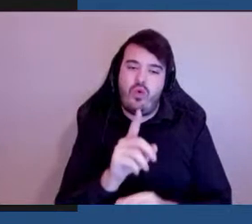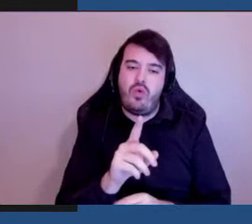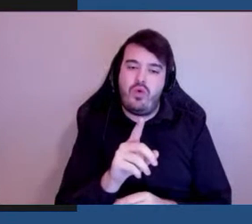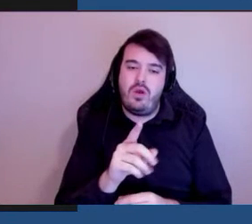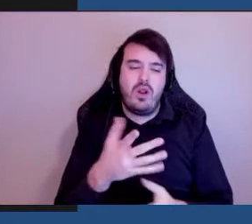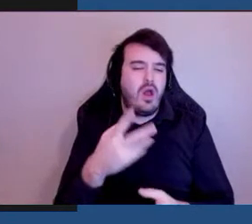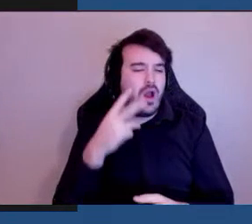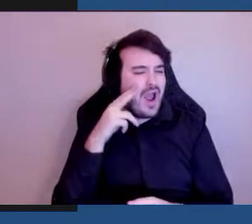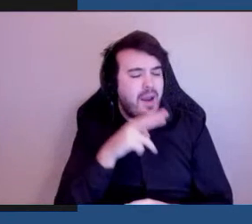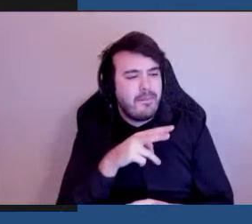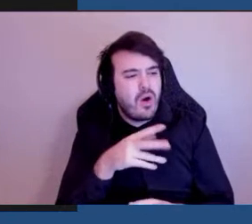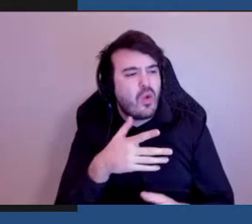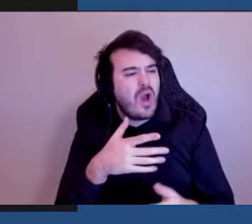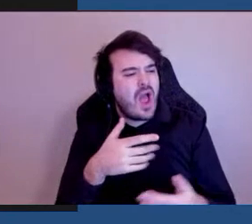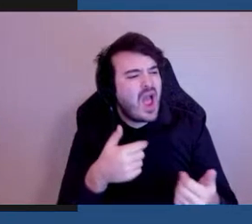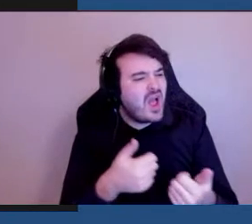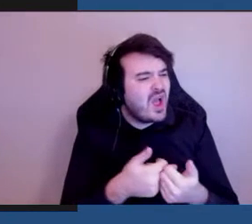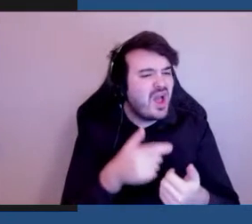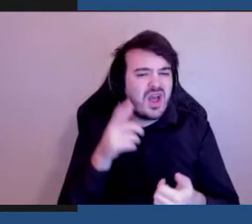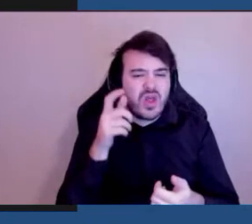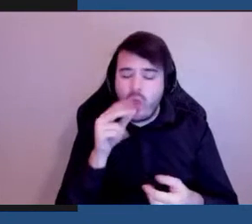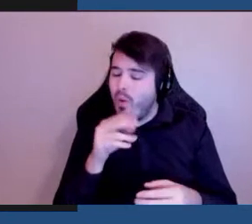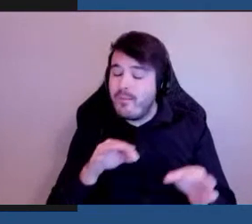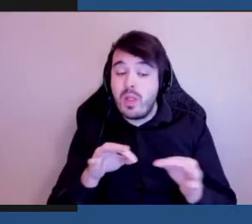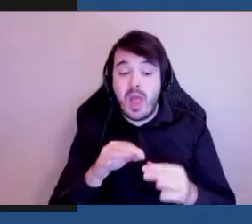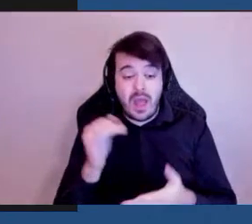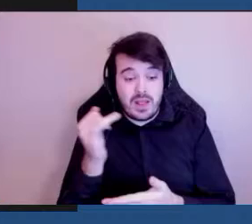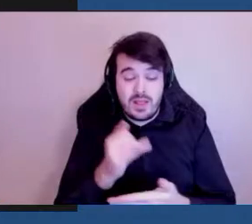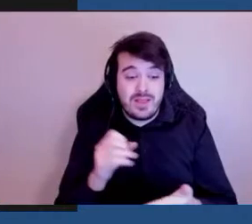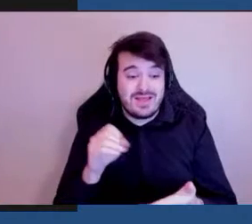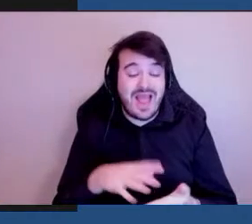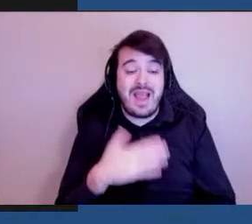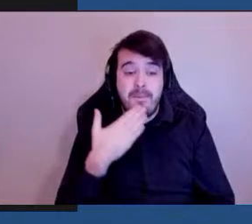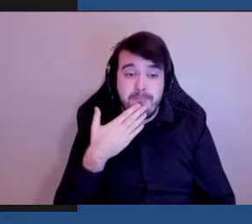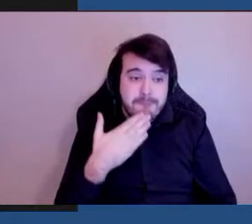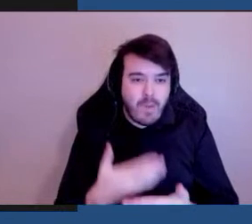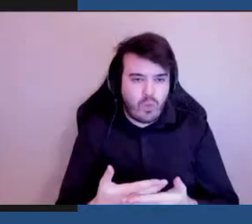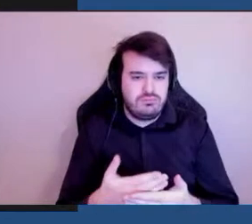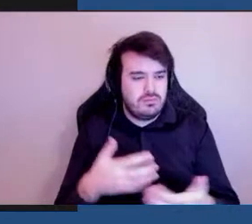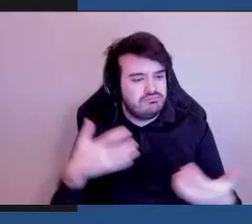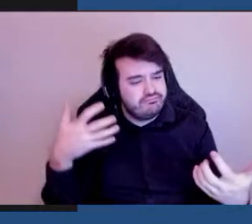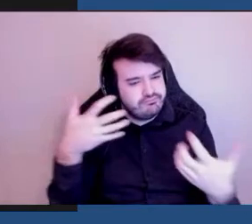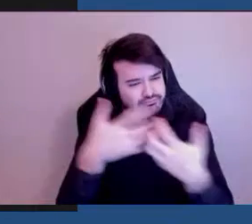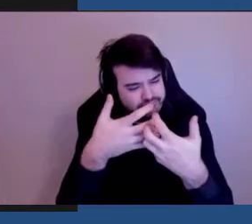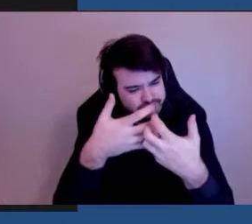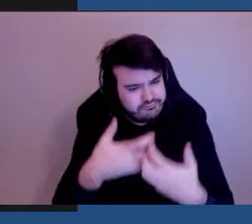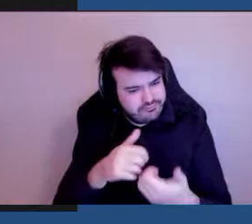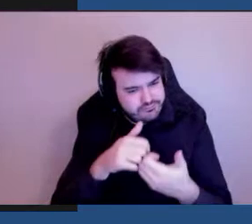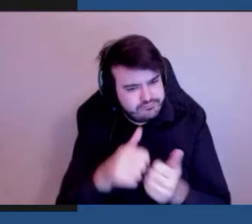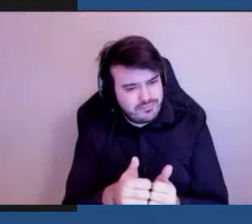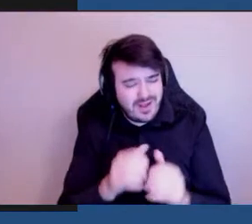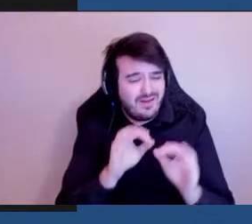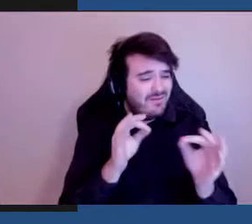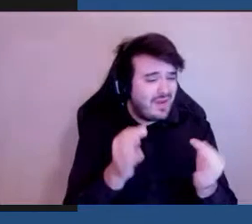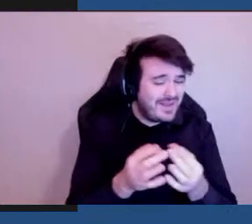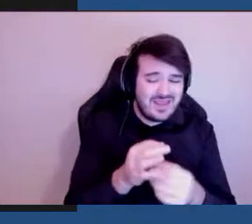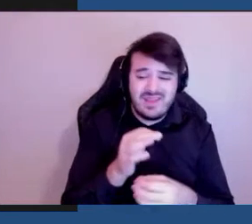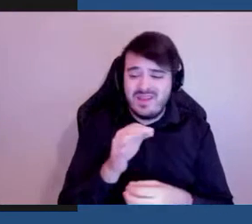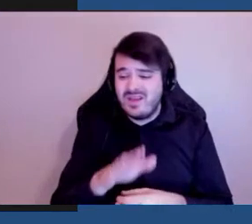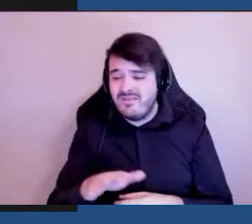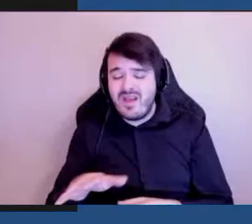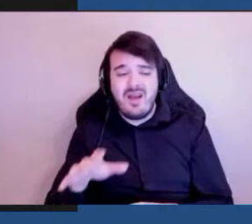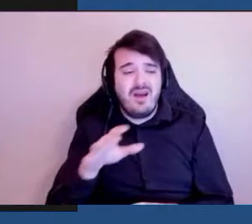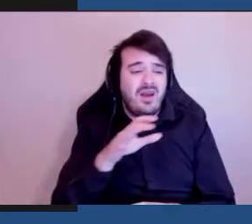questions, les enjeux. Ce qu'on veut, c'est un design qui est bon, qui accommode les familles, les enfants, les